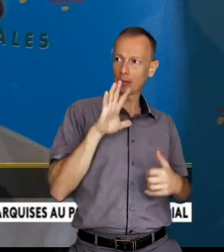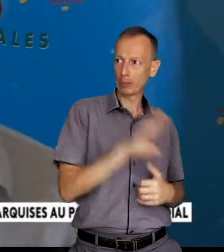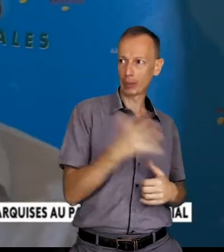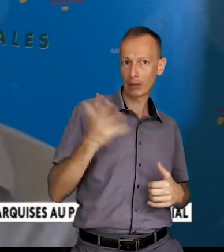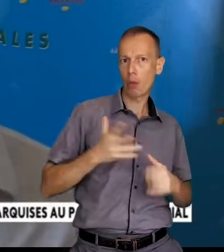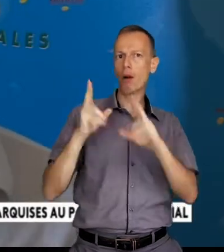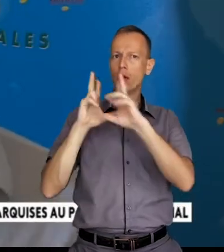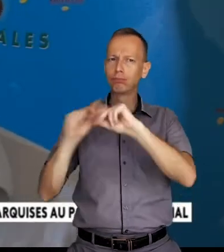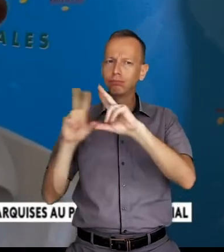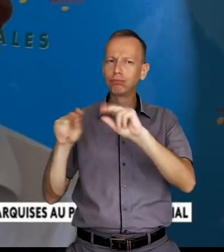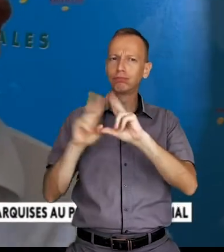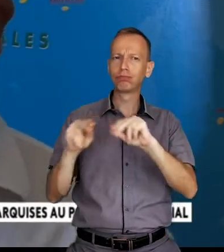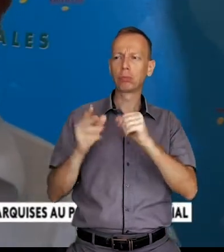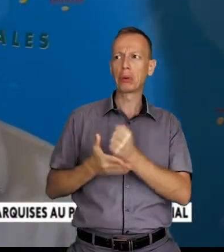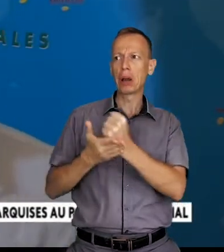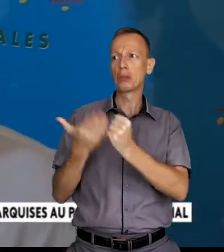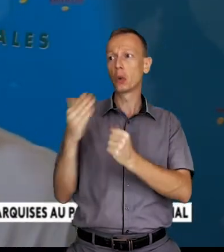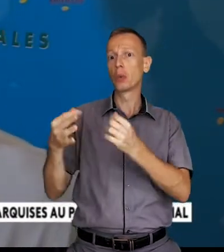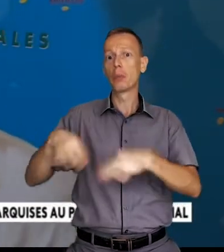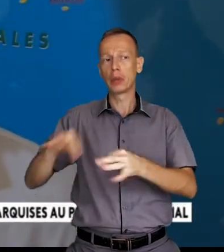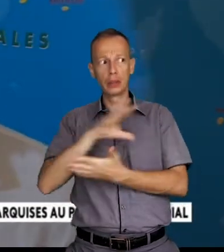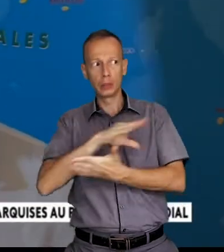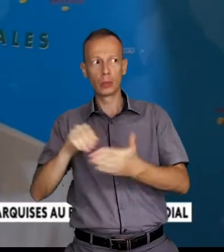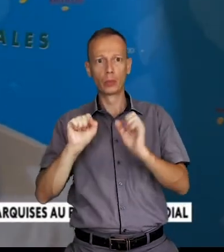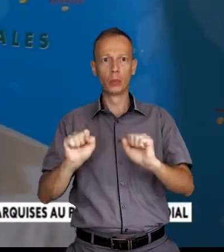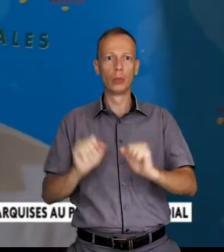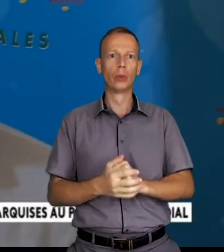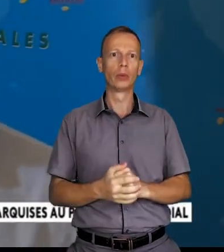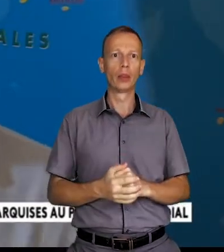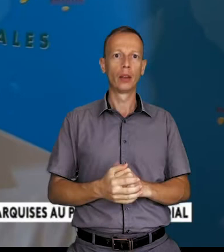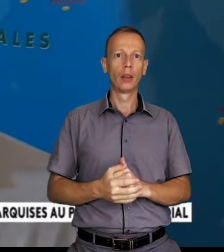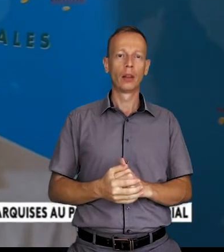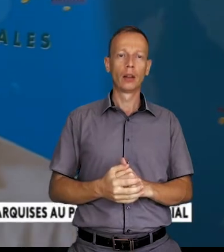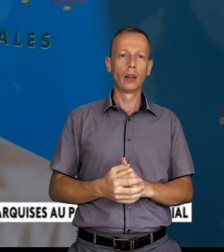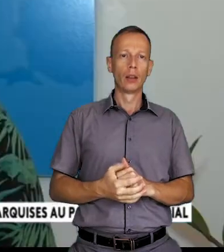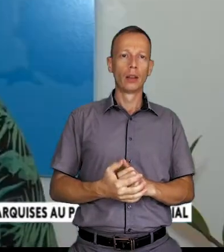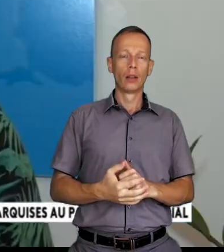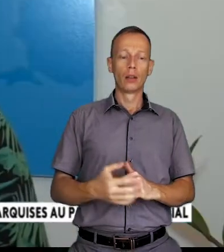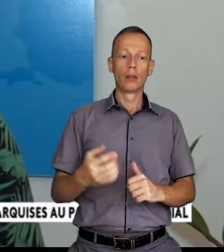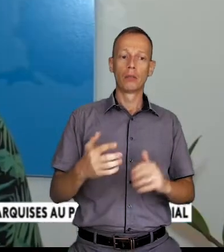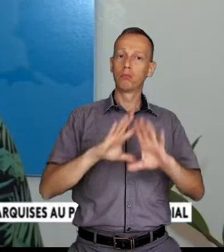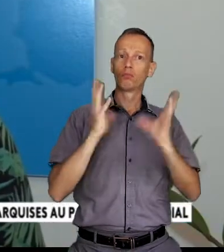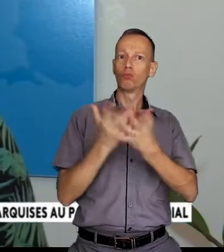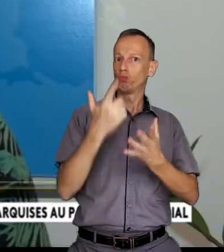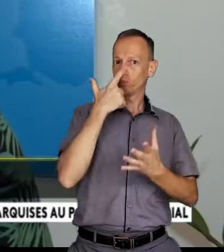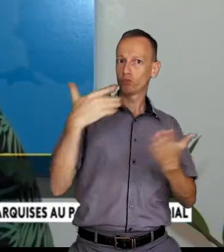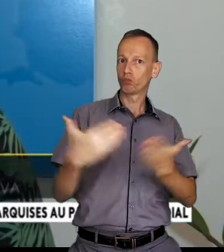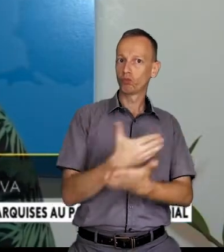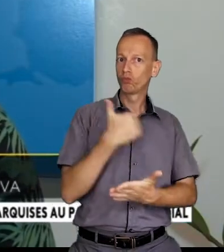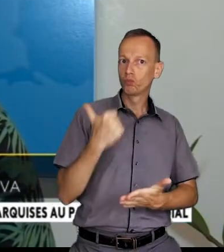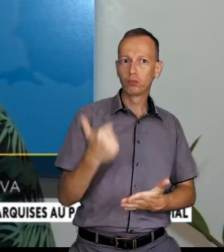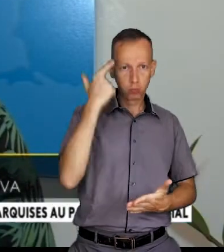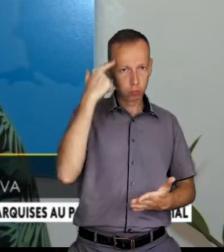dire nous comment on fait chez nous et comment ça peut servir ensuite à d'autres pays. Je trouve que ça s'est bien